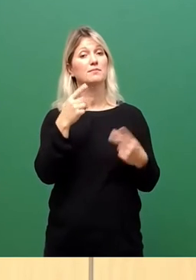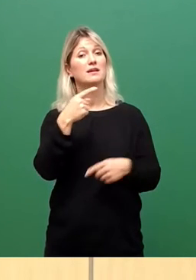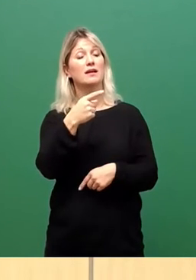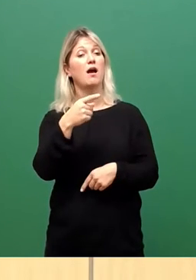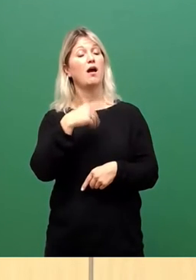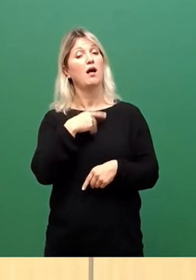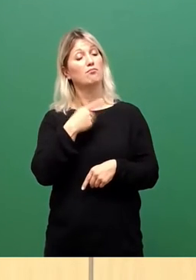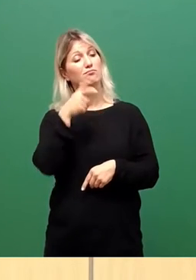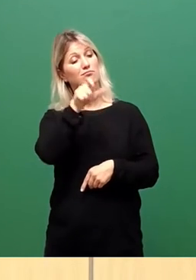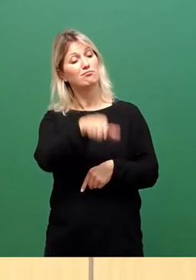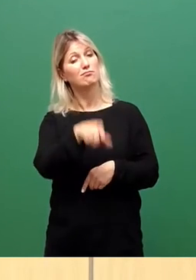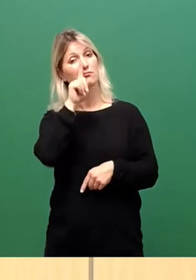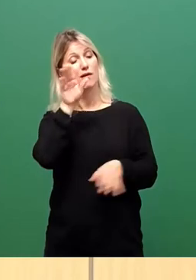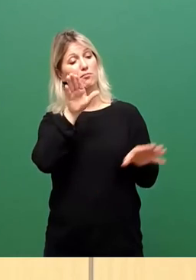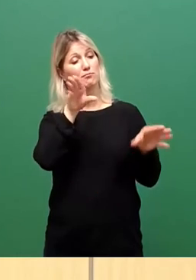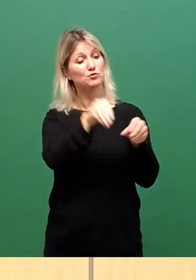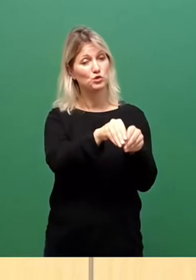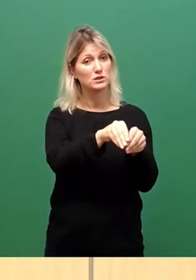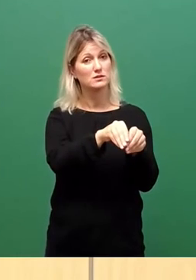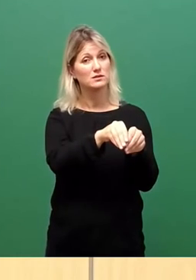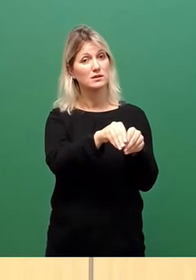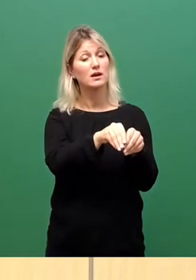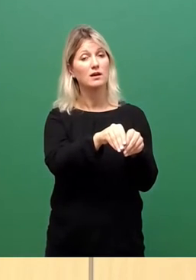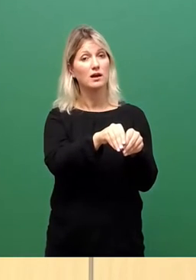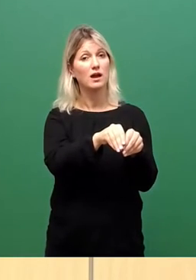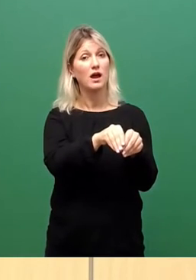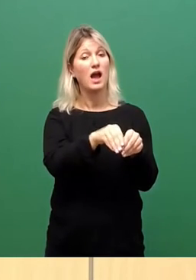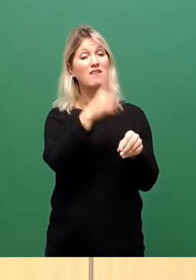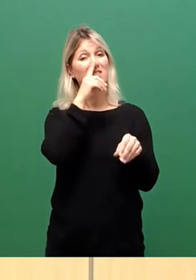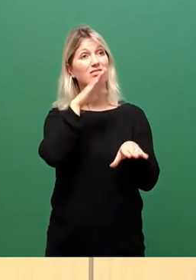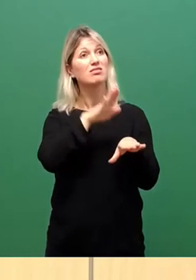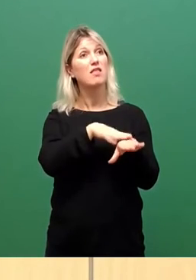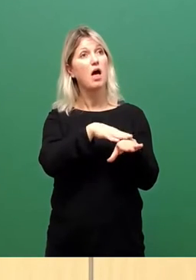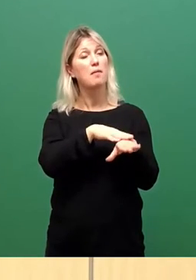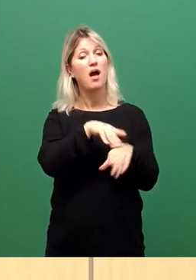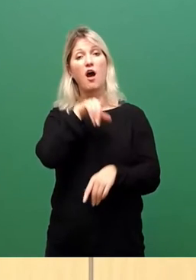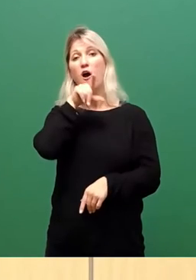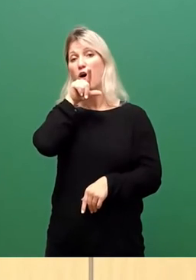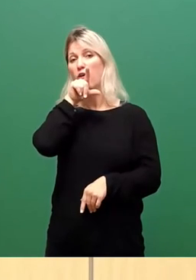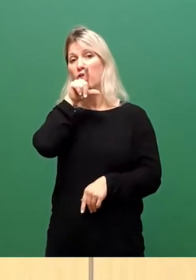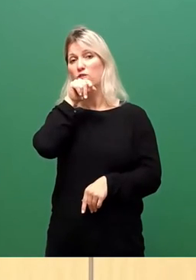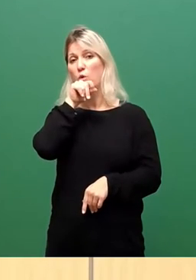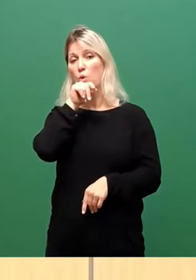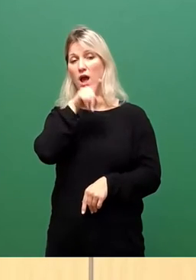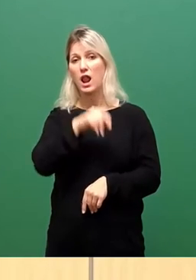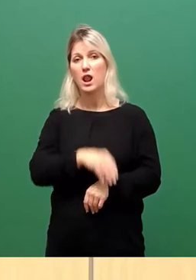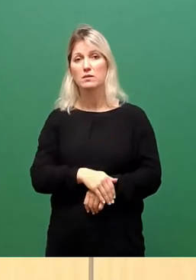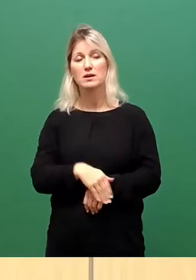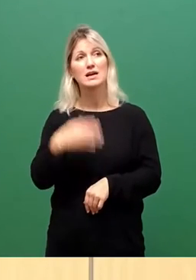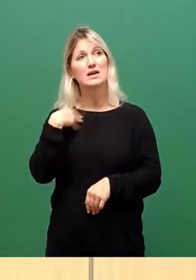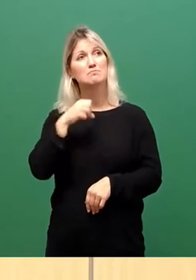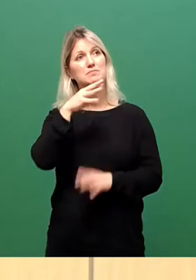Sie können sich vorstellen, dass für jemanden, Vogel heißt, diese Worte aus Psalm 91 besonders relevant sind.